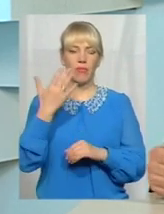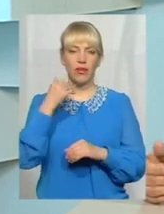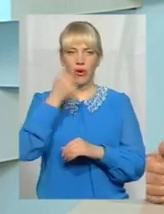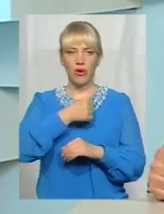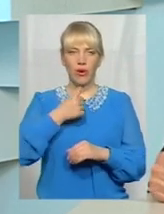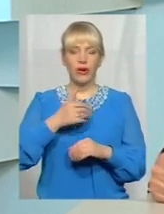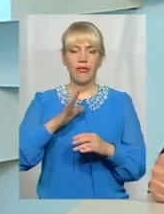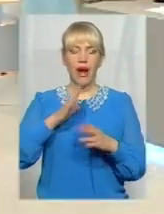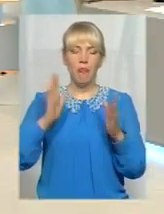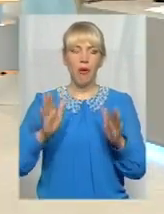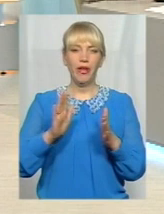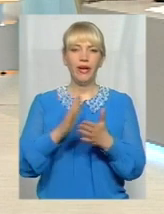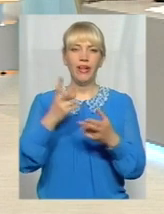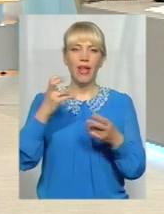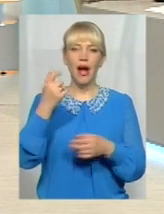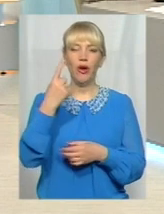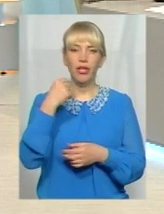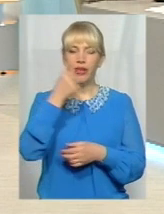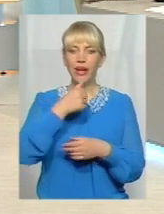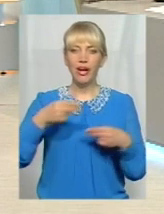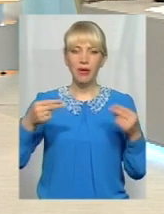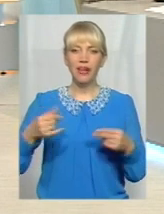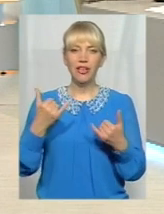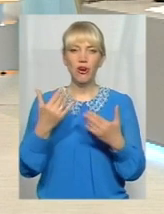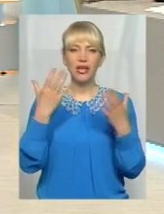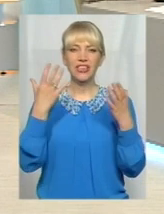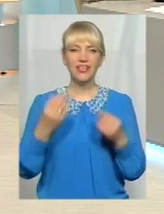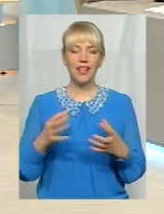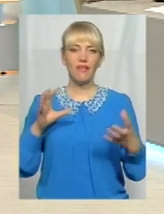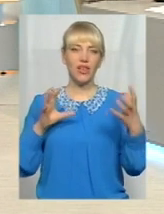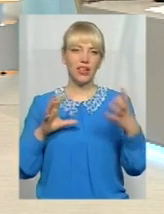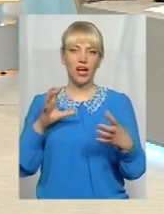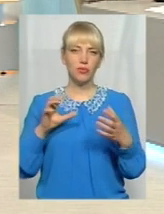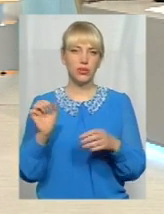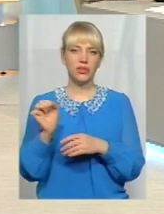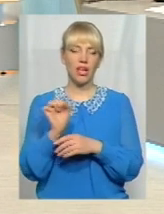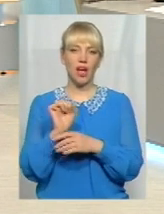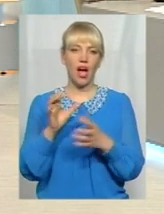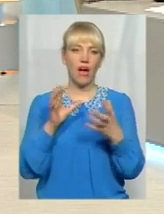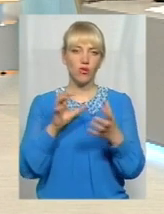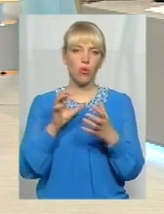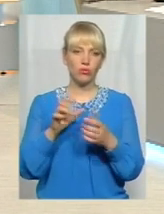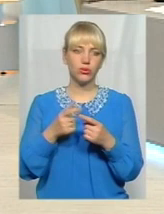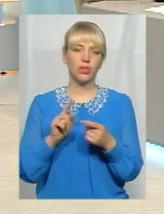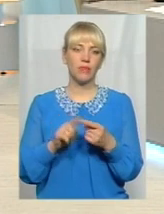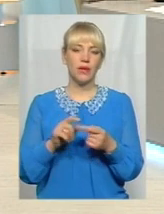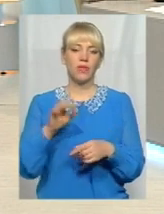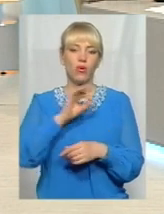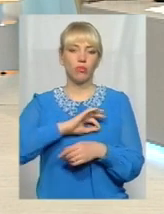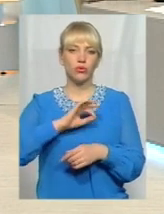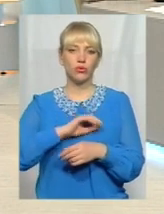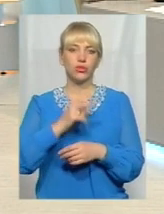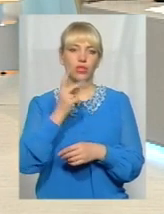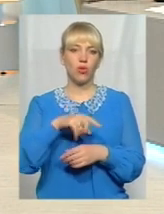були тільки на 1 рік підписані. На сьогоднішній день великогабаритними автобусами обслуговується частково